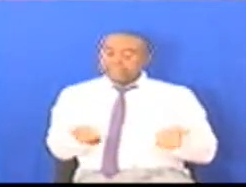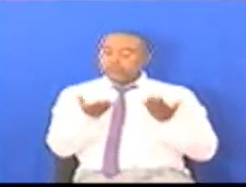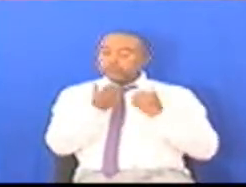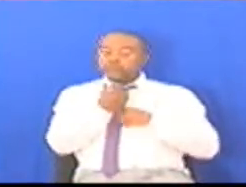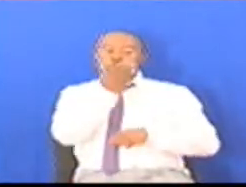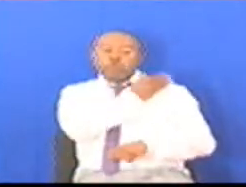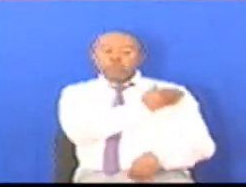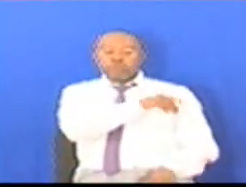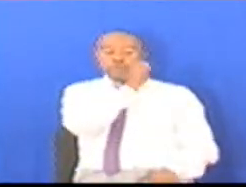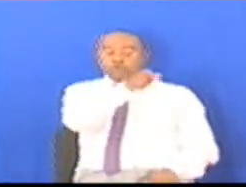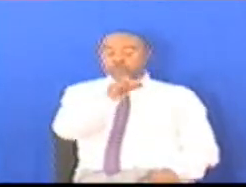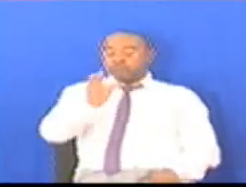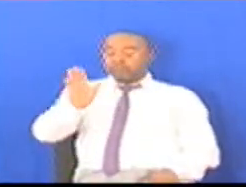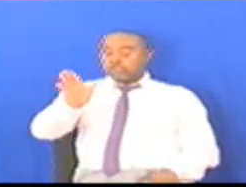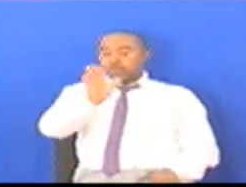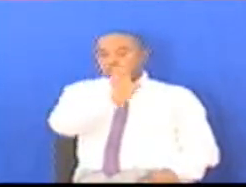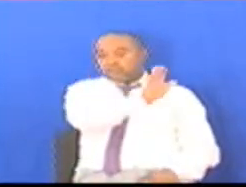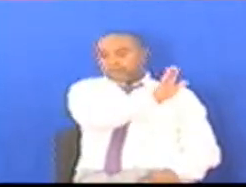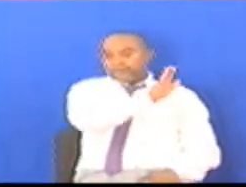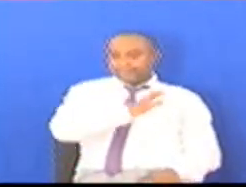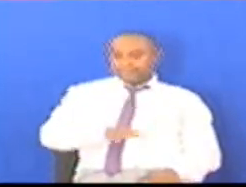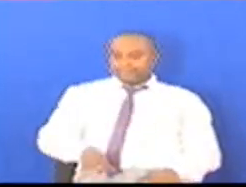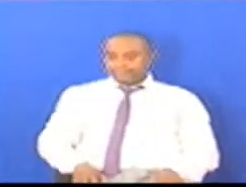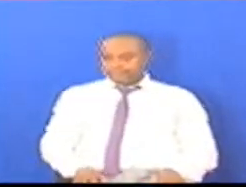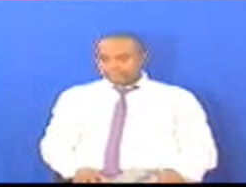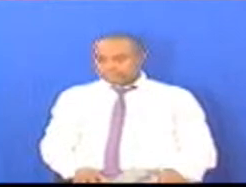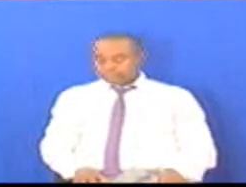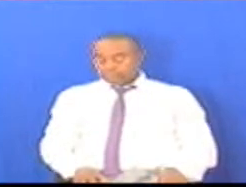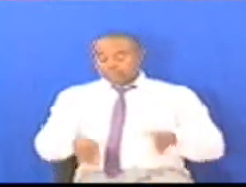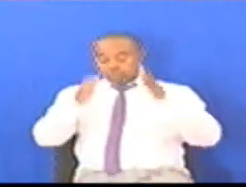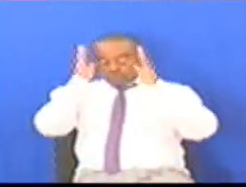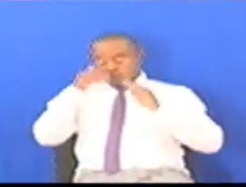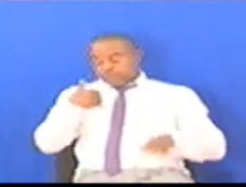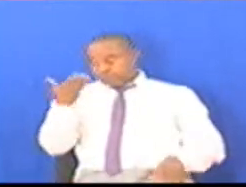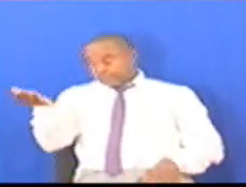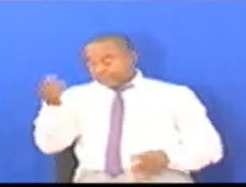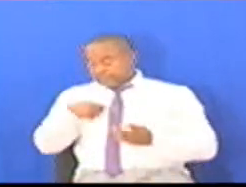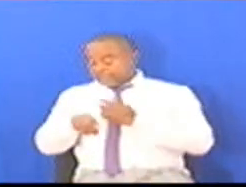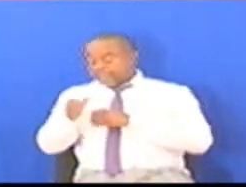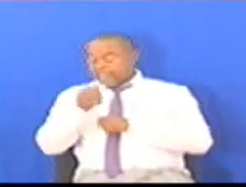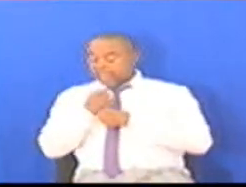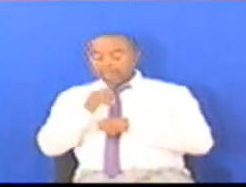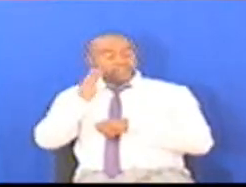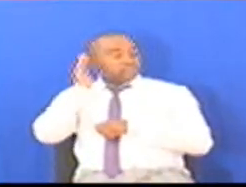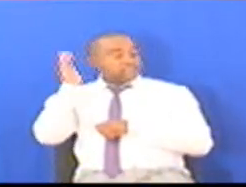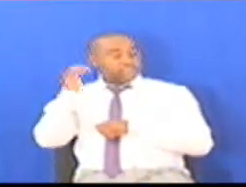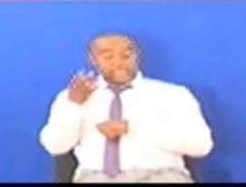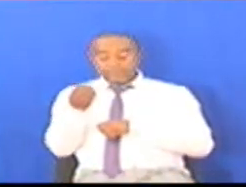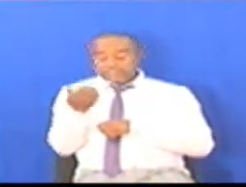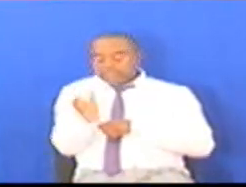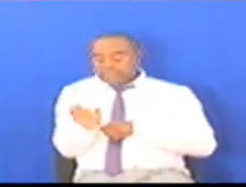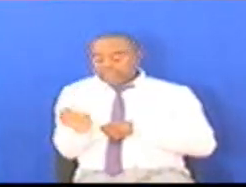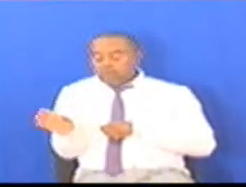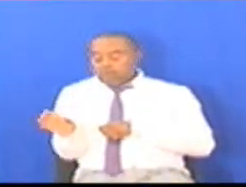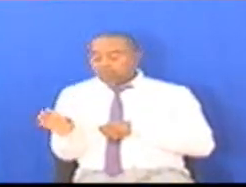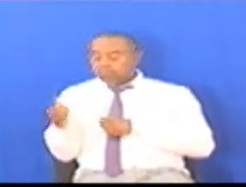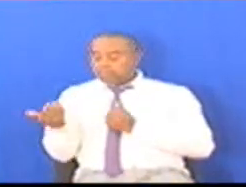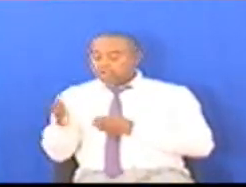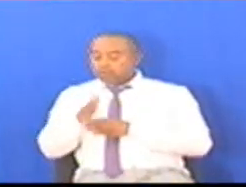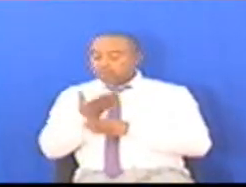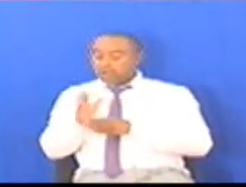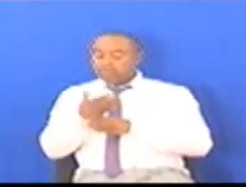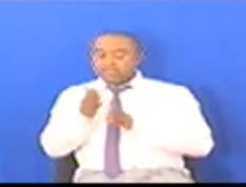Wanainchi wake Mweshimwa speaker Katika bajet inimesikia Zimetengwa feather kwa ajili ya Ukarabati wa